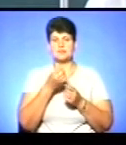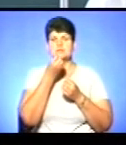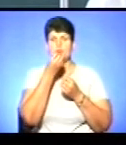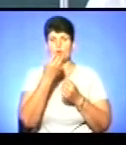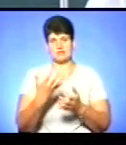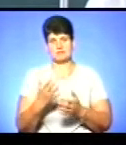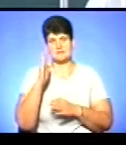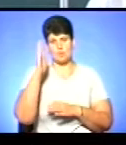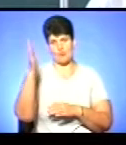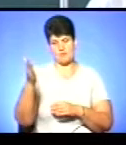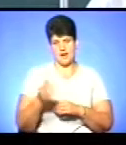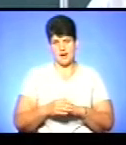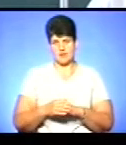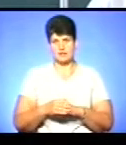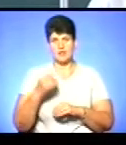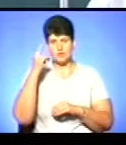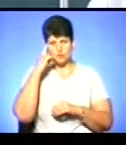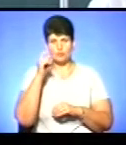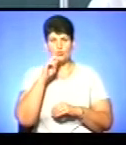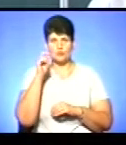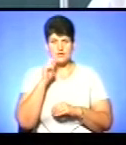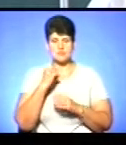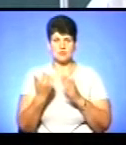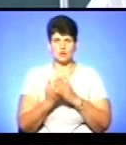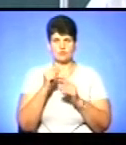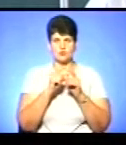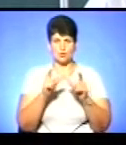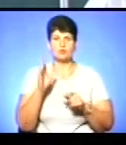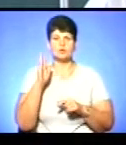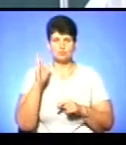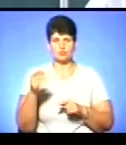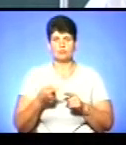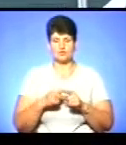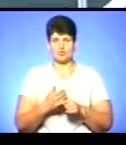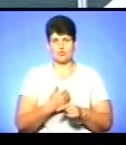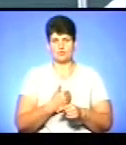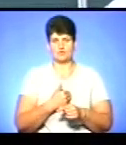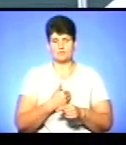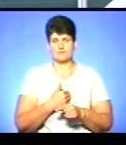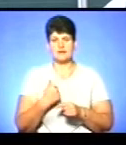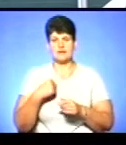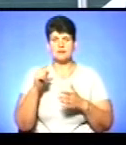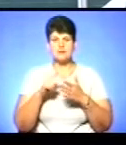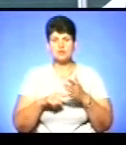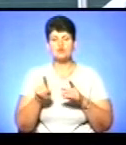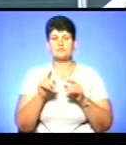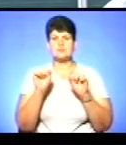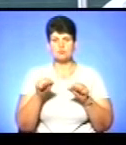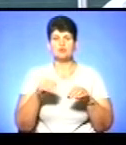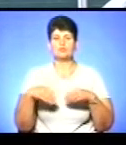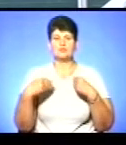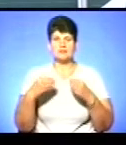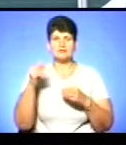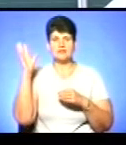вперед. І я думаю, що в українській школі новій бути, бо ми цього прагнемо і хочемо. І я сподіваюся, що ми зможемо дати їм всі